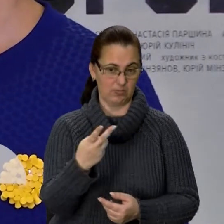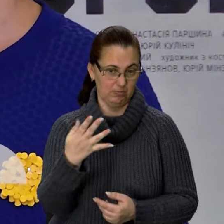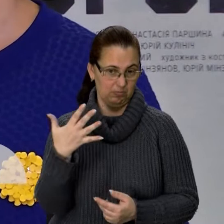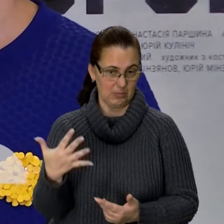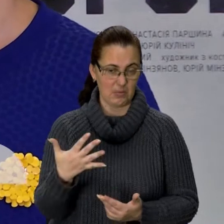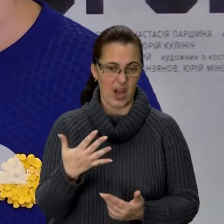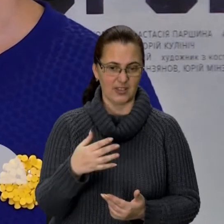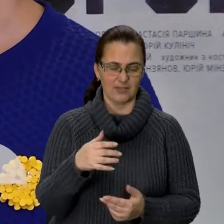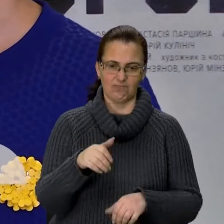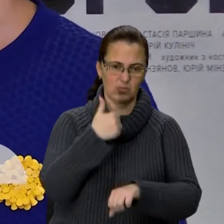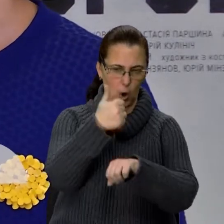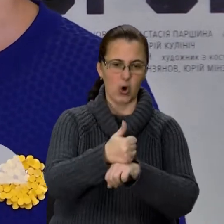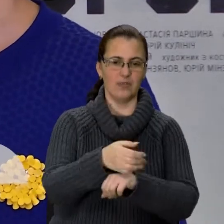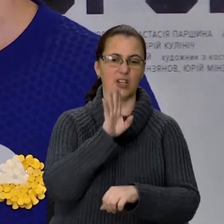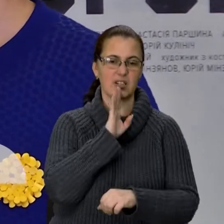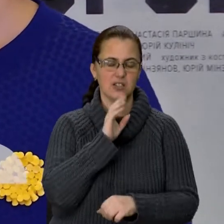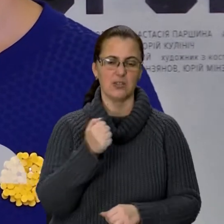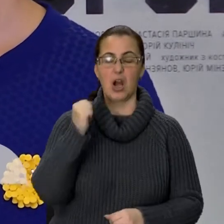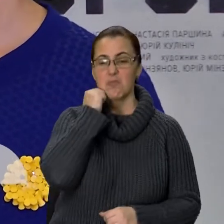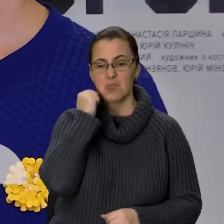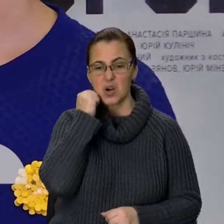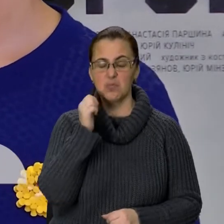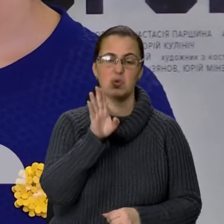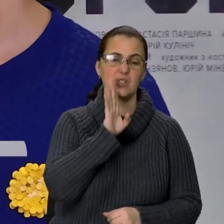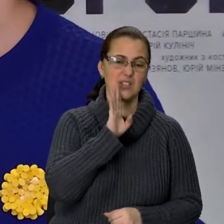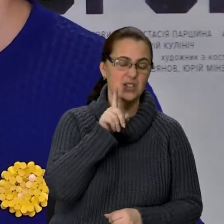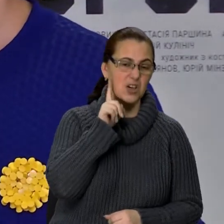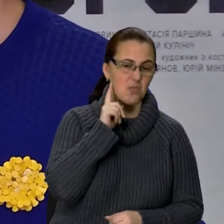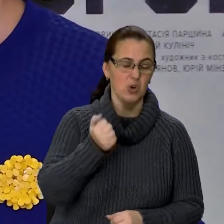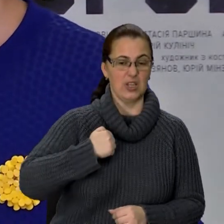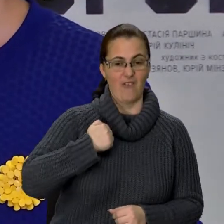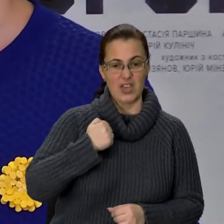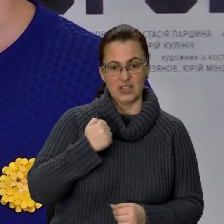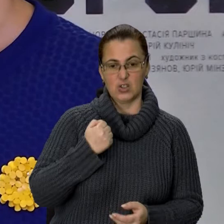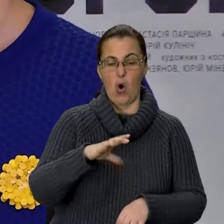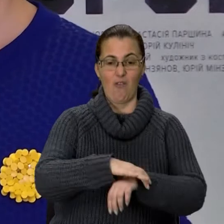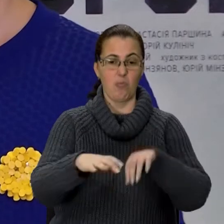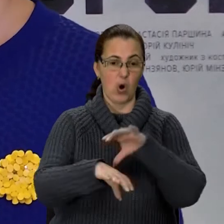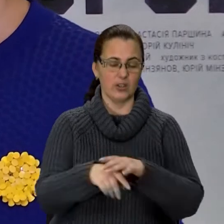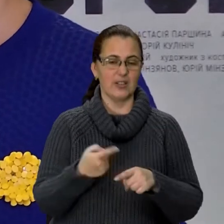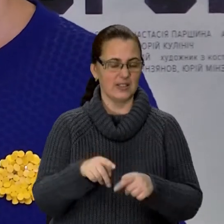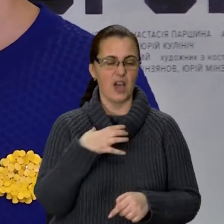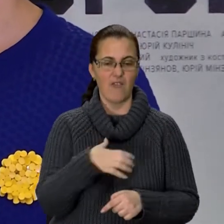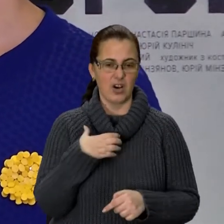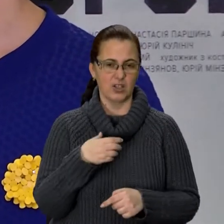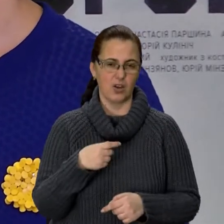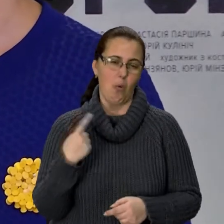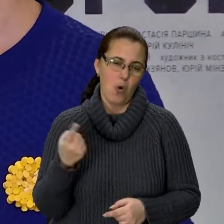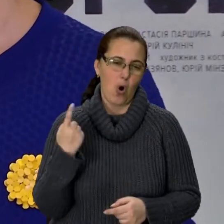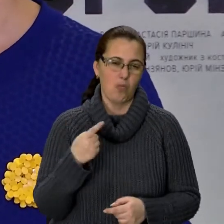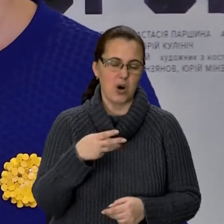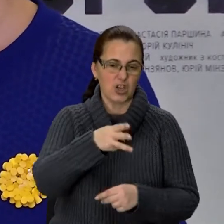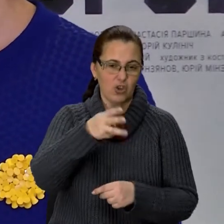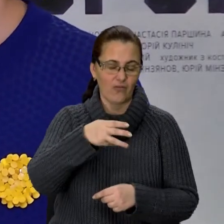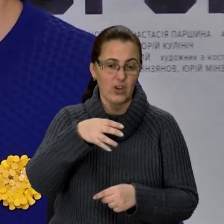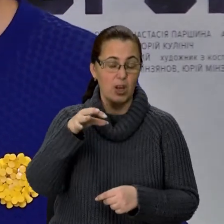Десь бабуся, десь підліток, десь військова, десь полонена. І цей аспект дуже важливий, тому що зазвичай фільми про війну знімаються